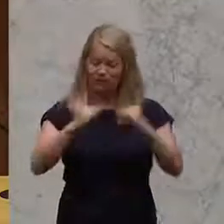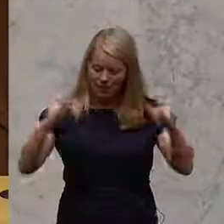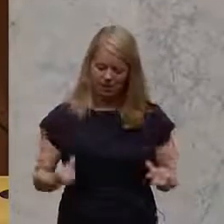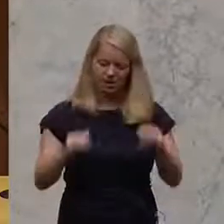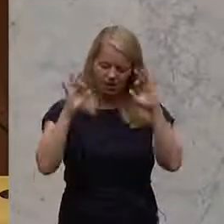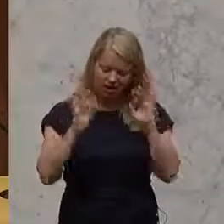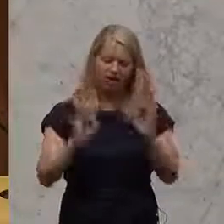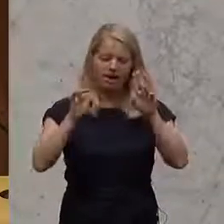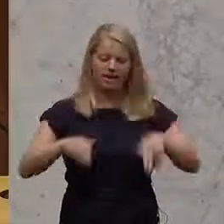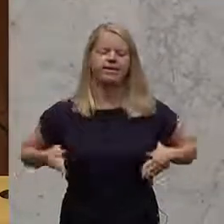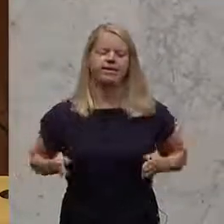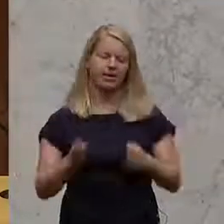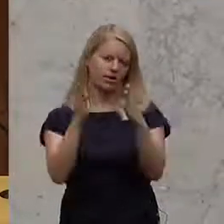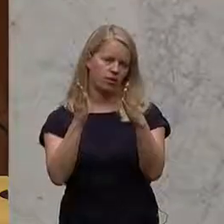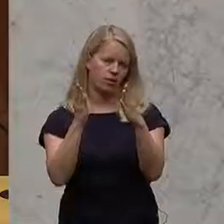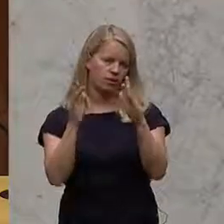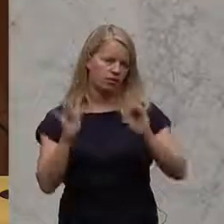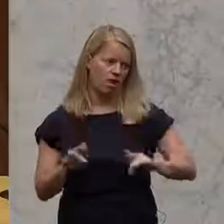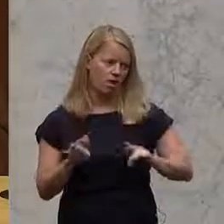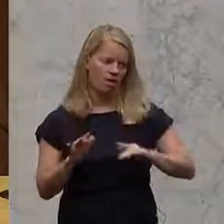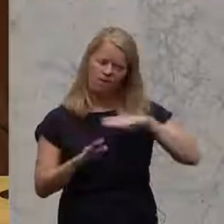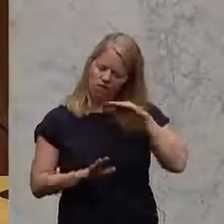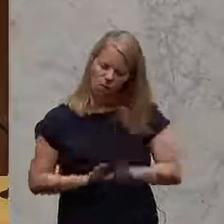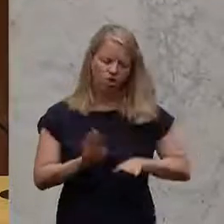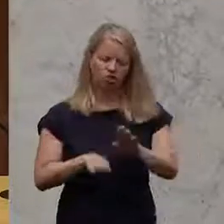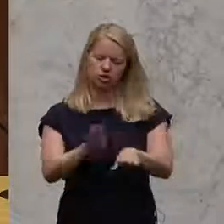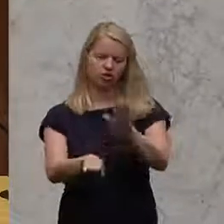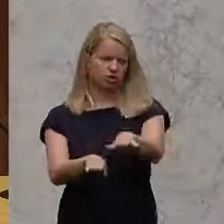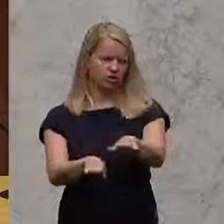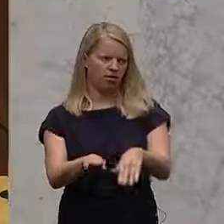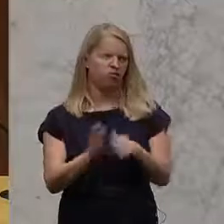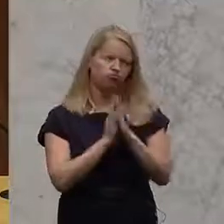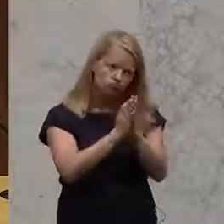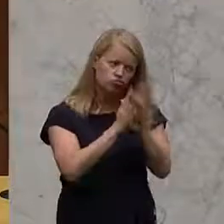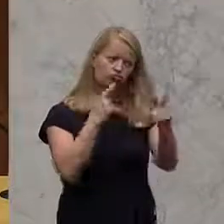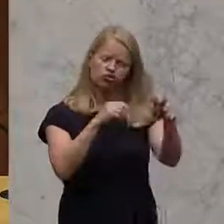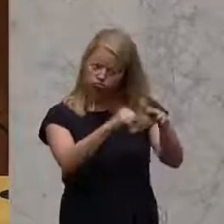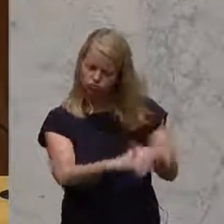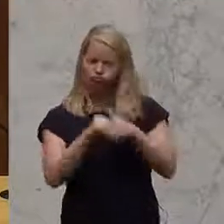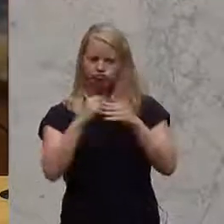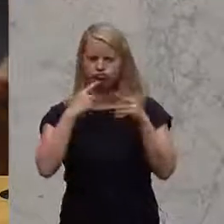richtige Richtung weist. Dieses Paket bringt Fortschritte. Ich ersuche um Zustimmung.